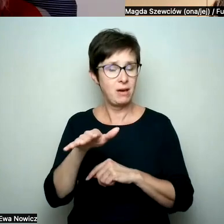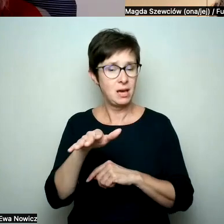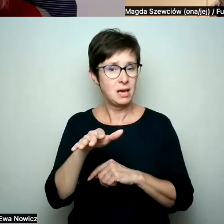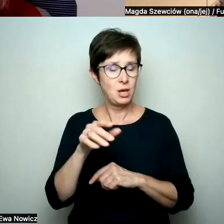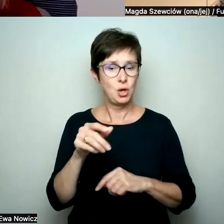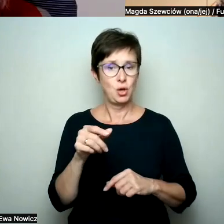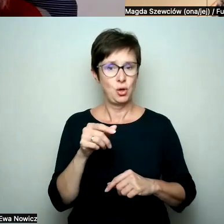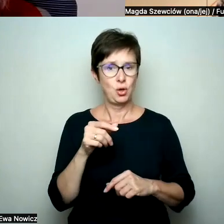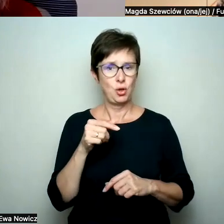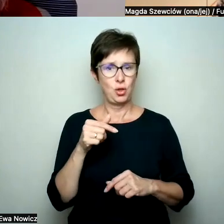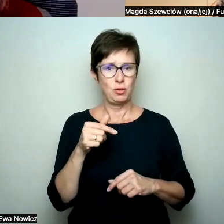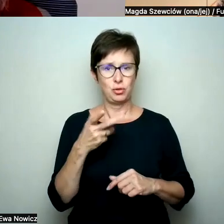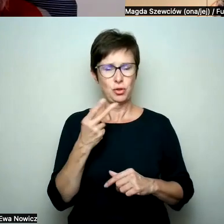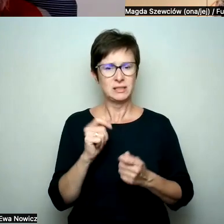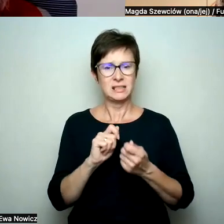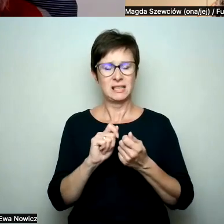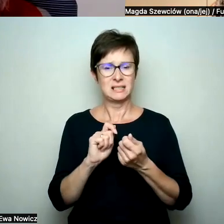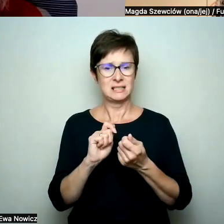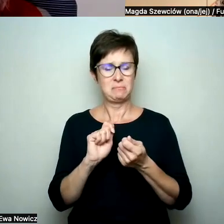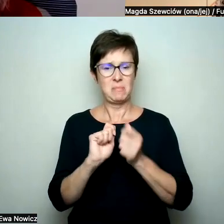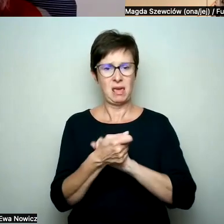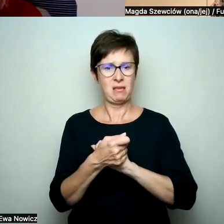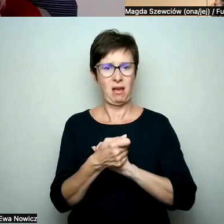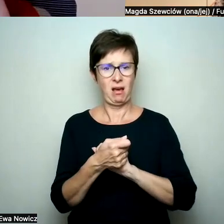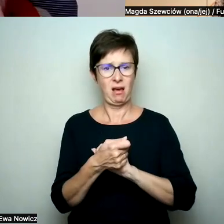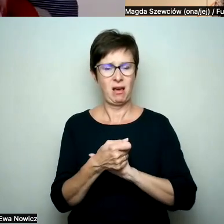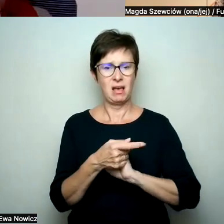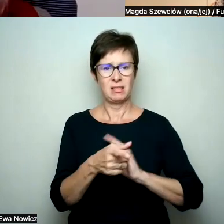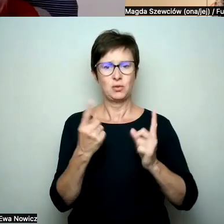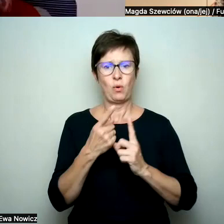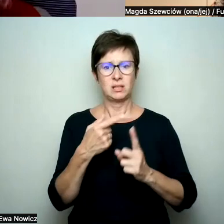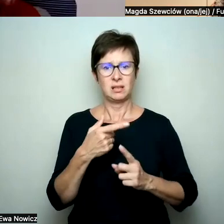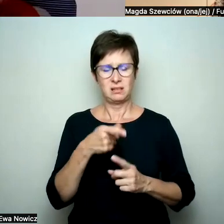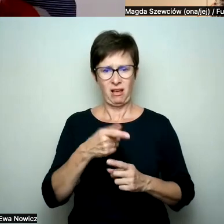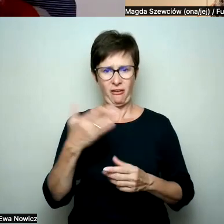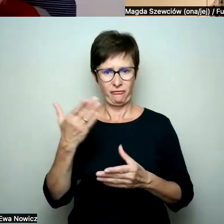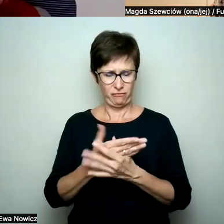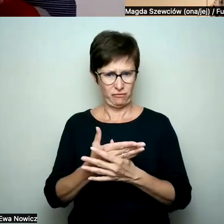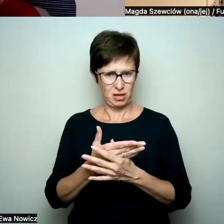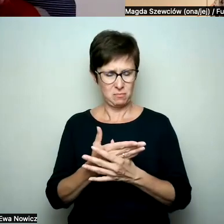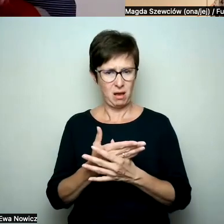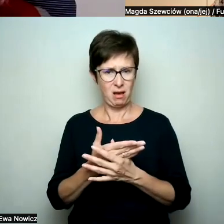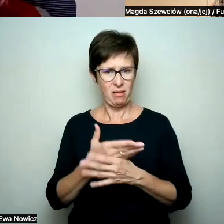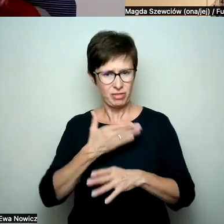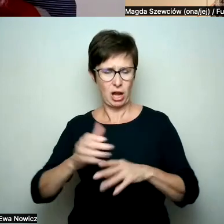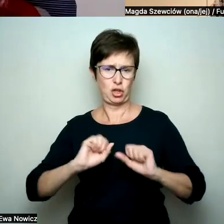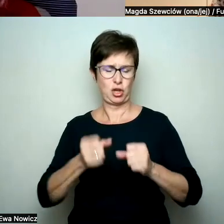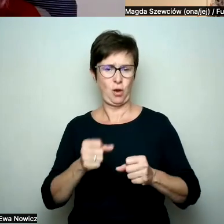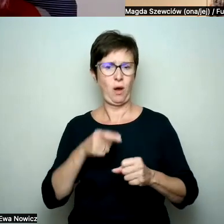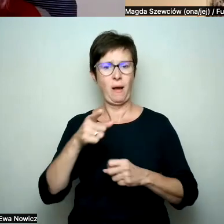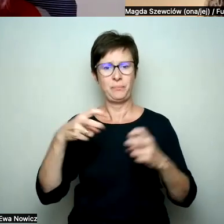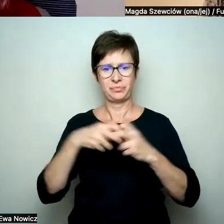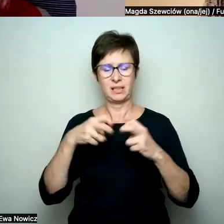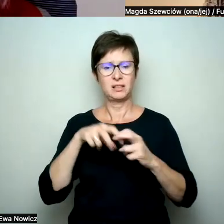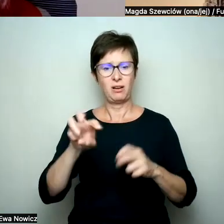że to nie zmienia postaci rzeczy, że nadal twoja firma działa. To nie oznacza, że nagle twoja najmniejsza strona w internecie jest na